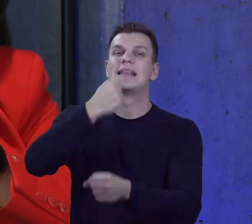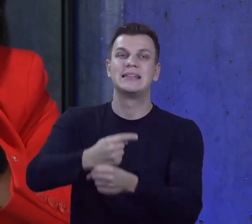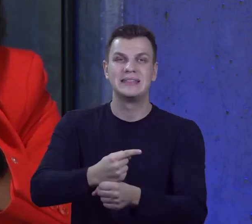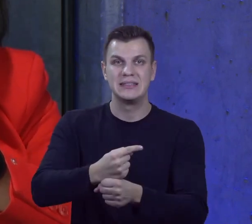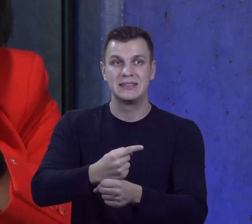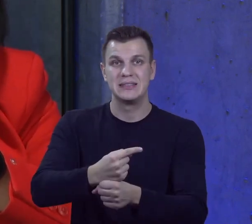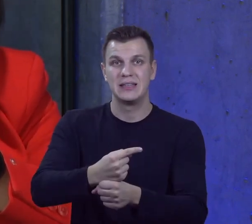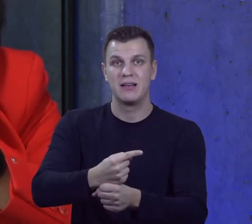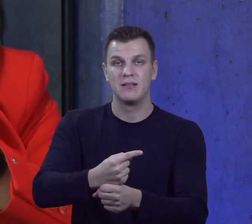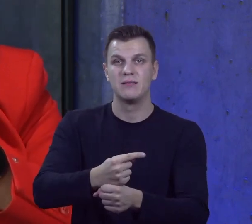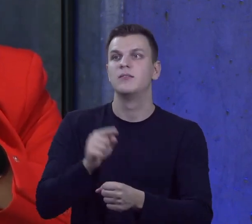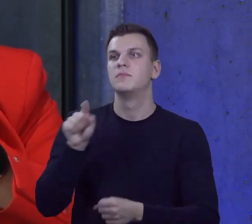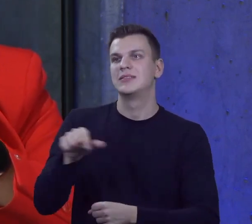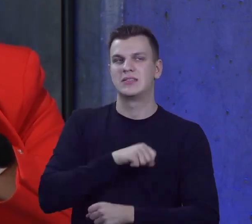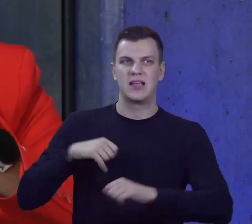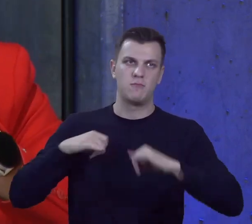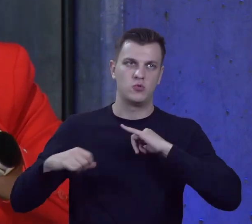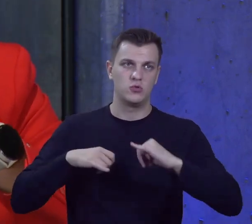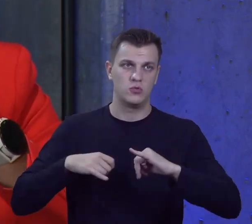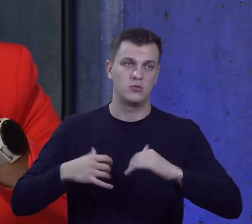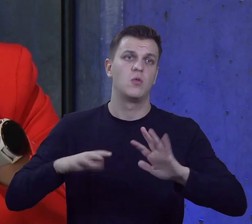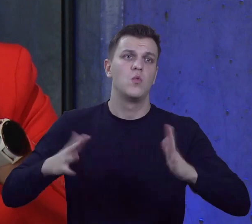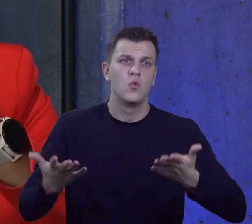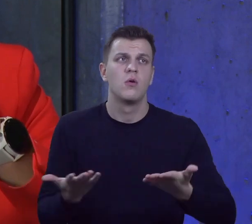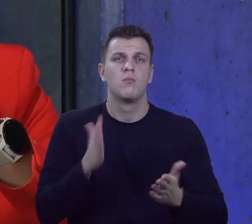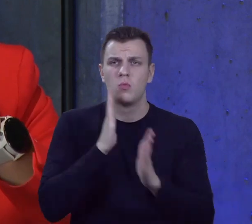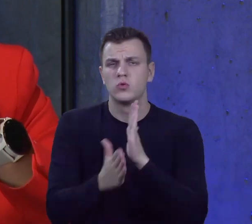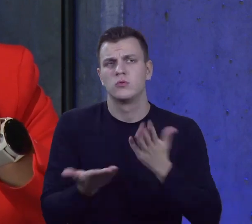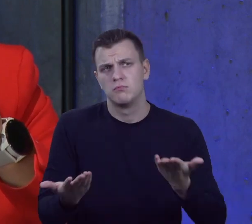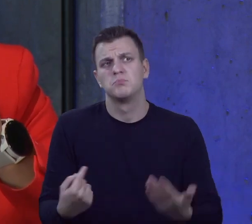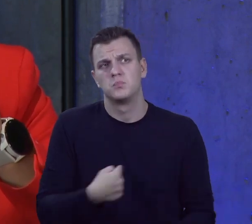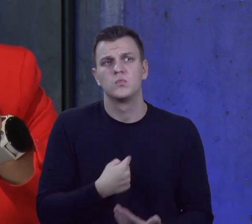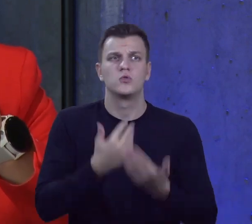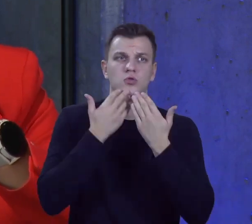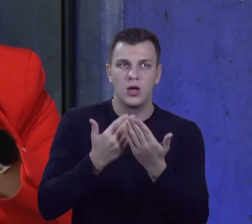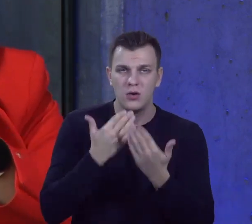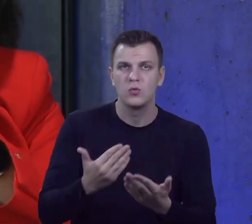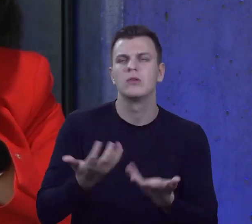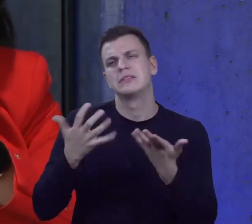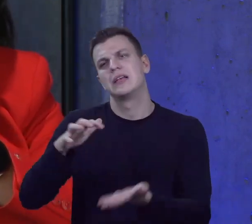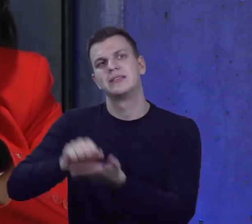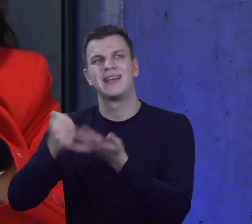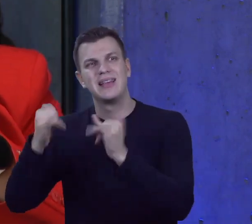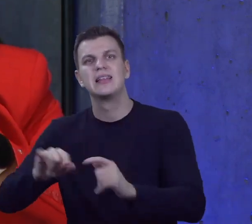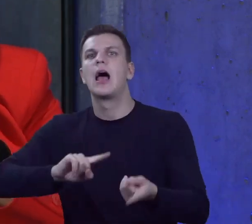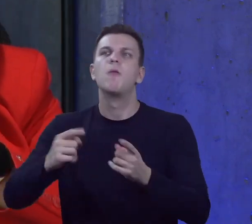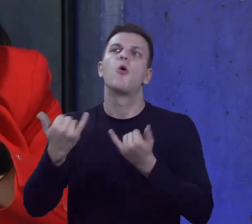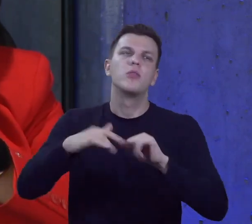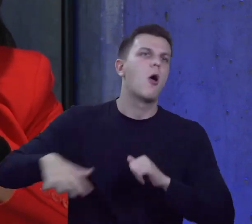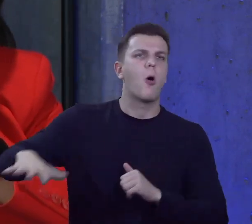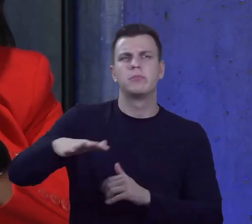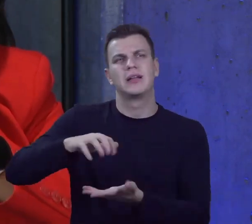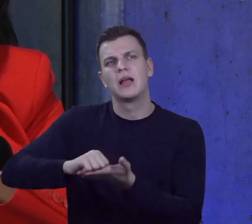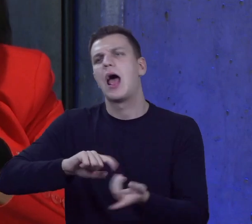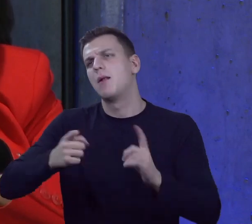samego samorządowca. Prawda? Ja już dziękuję, nie wiem, chcę się zająć czy w innym, albo widzę się w innych obszarach, albo idę